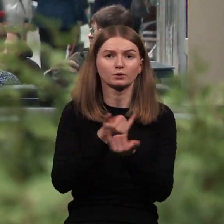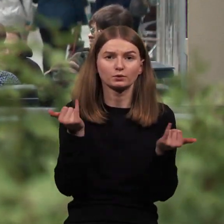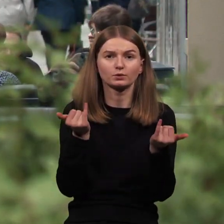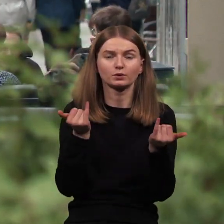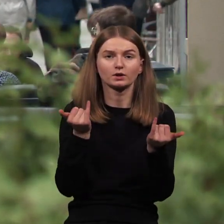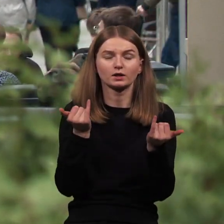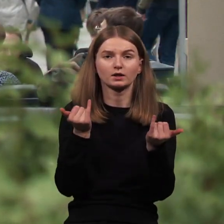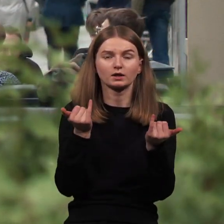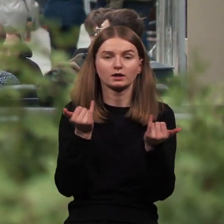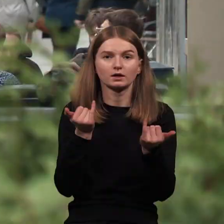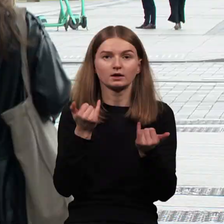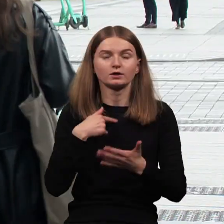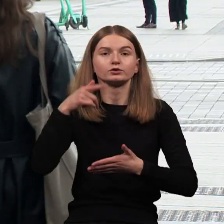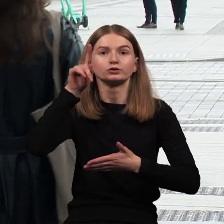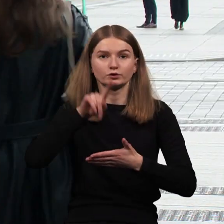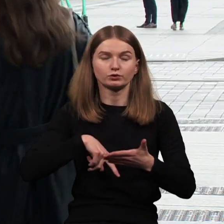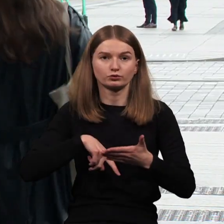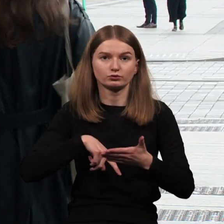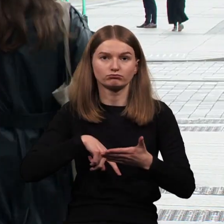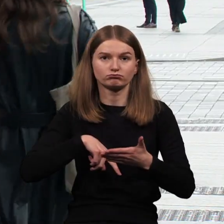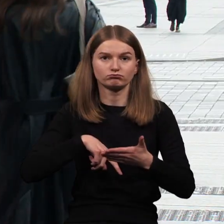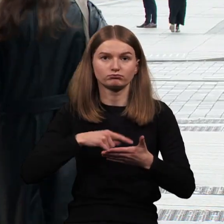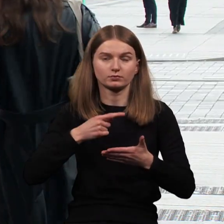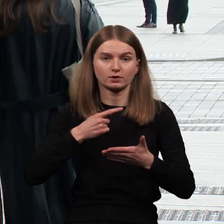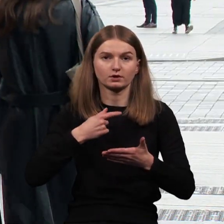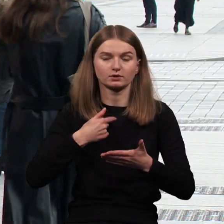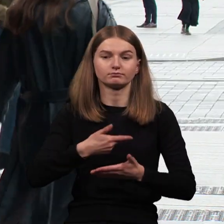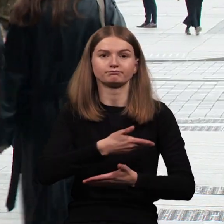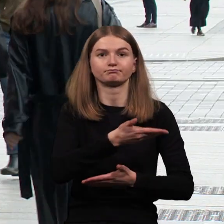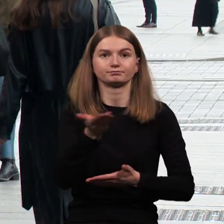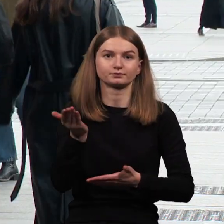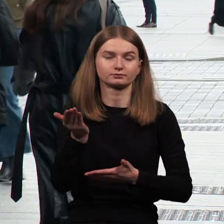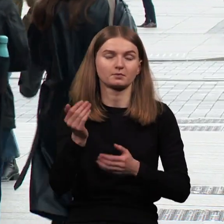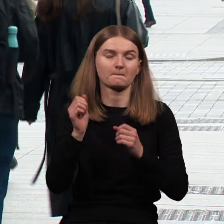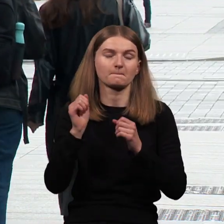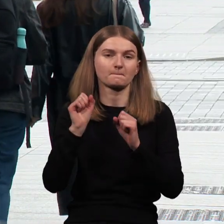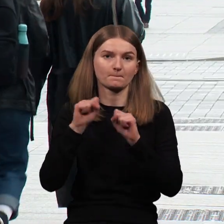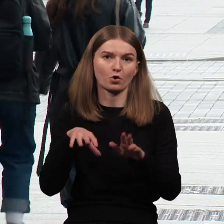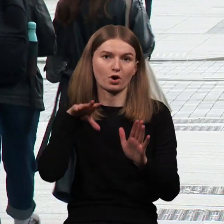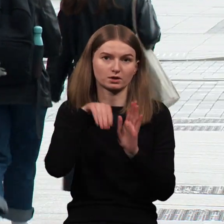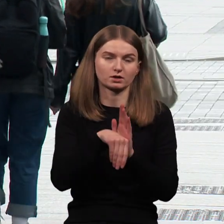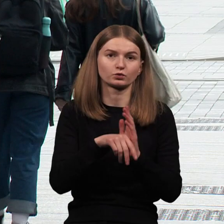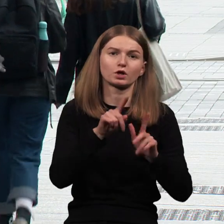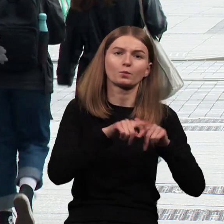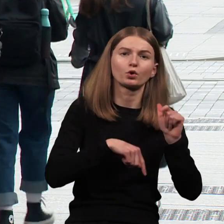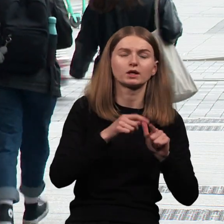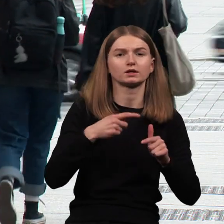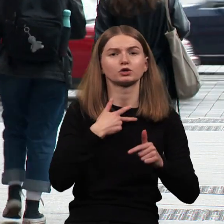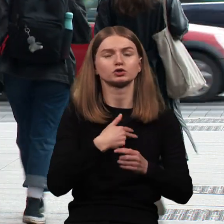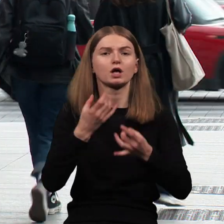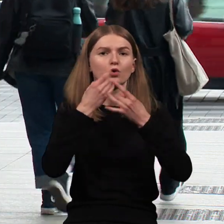aš galvoju, kad pats įtraukimas, parodymas, kad jie galimi įtraukti įvairią politinę, ir nebūtinai politinę, ir socialinę, ir kultūrinę veiklą,